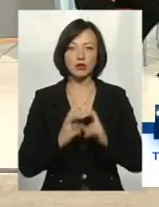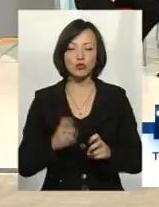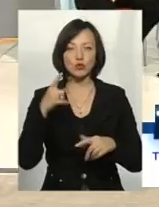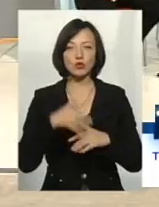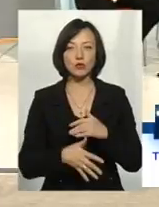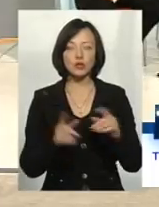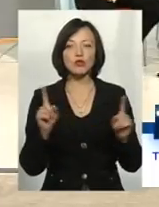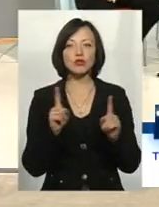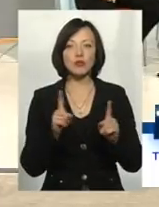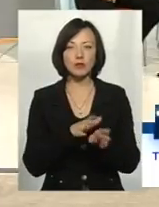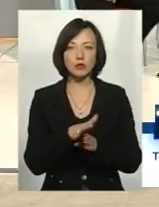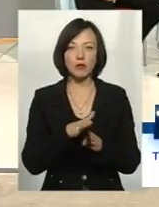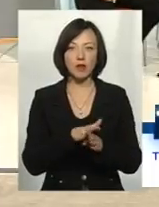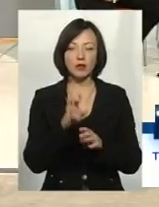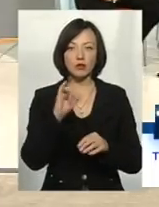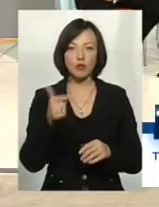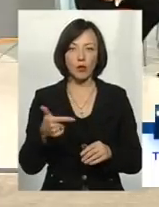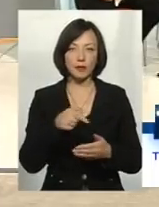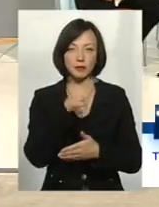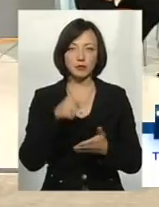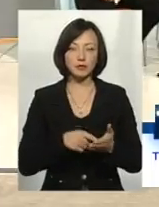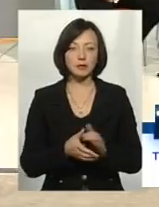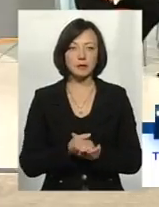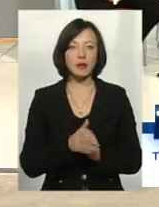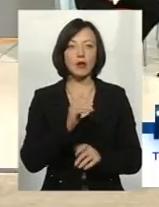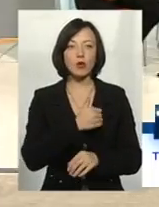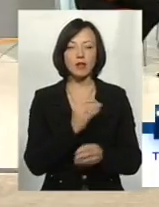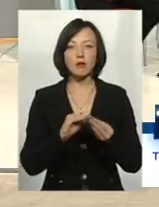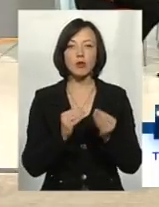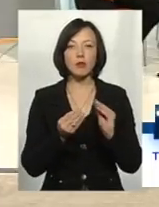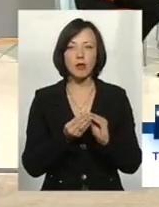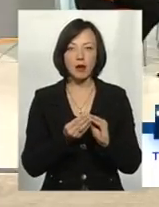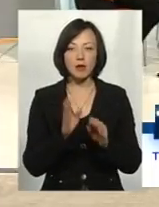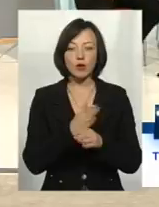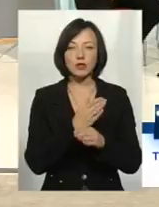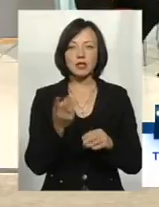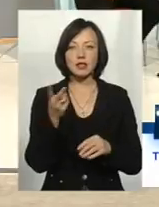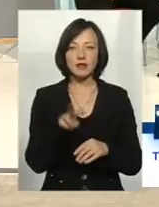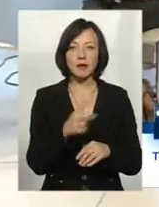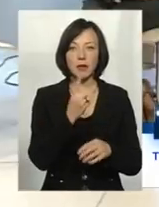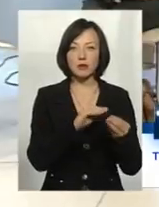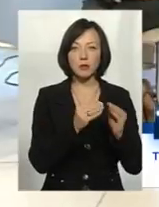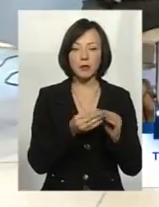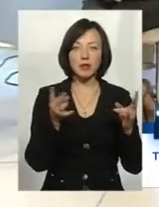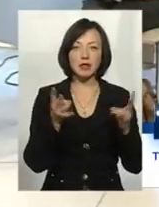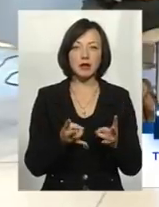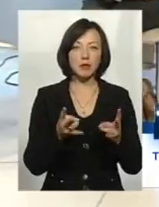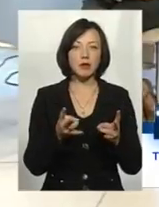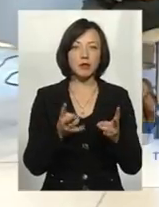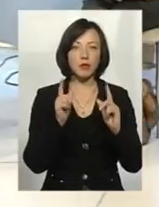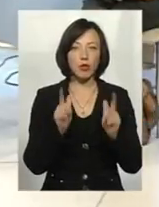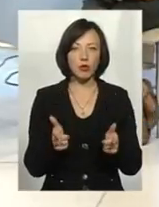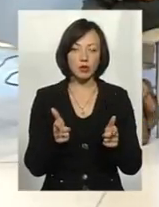зрозуміти, що відбувається з Південним Богом? Я хотів би цю проблему все ж таки розділити на дві. Перша проблема – це дійсно треба погодитися.